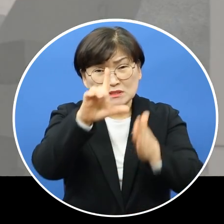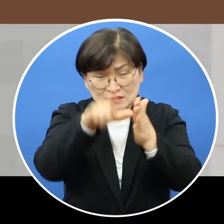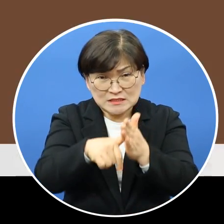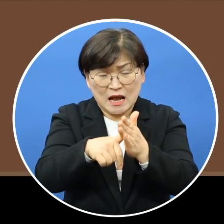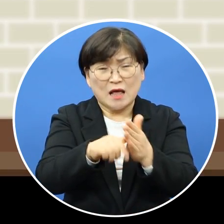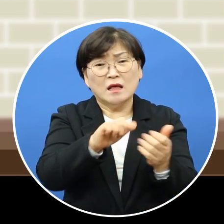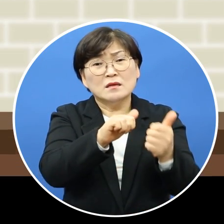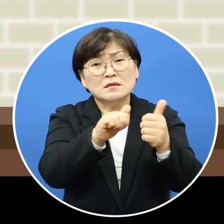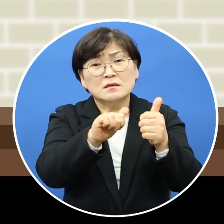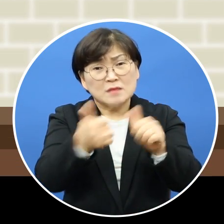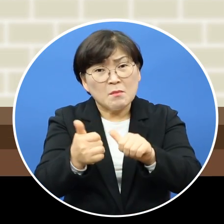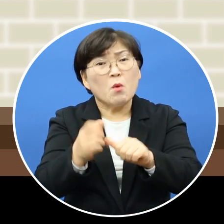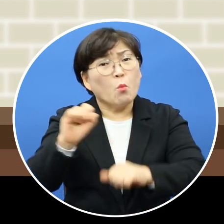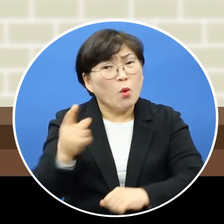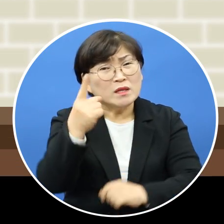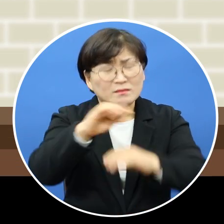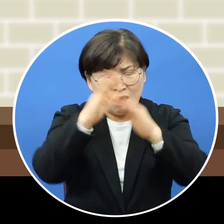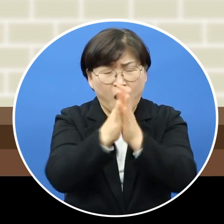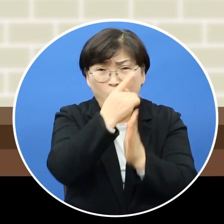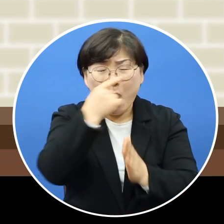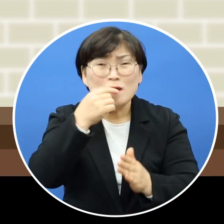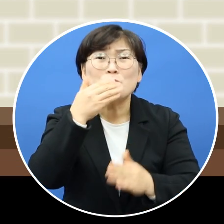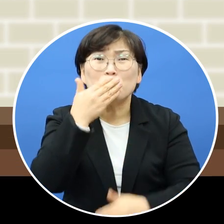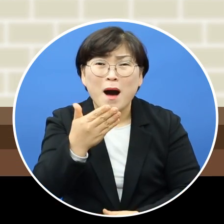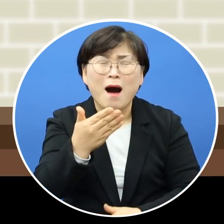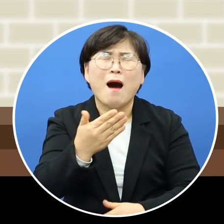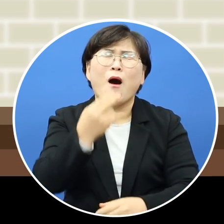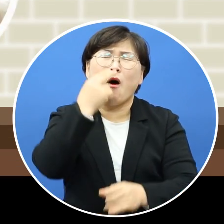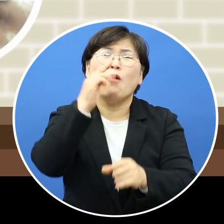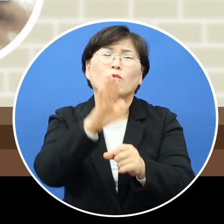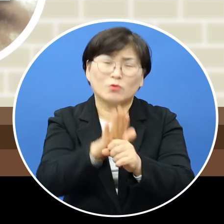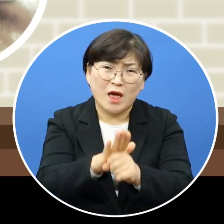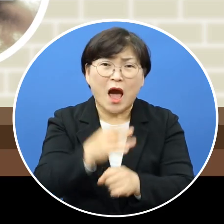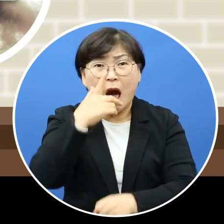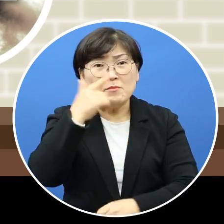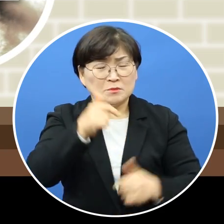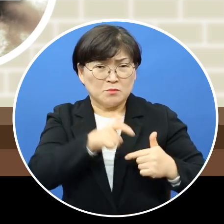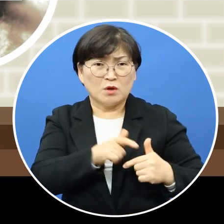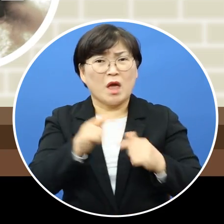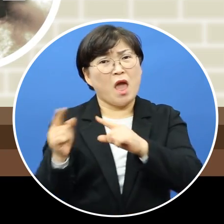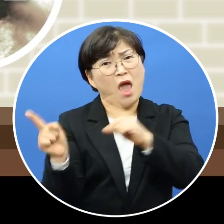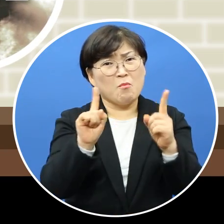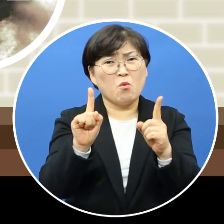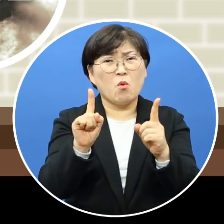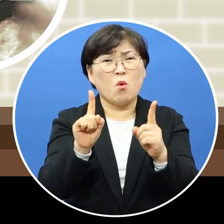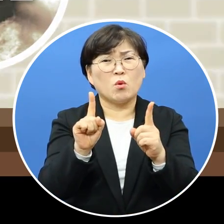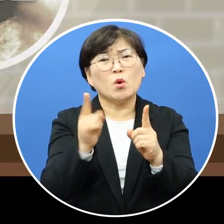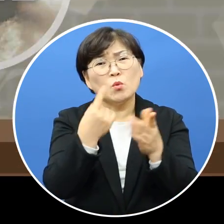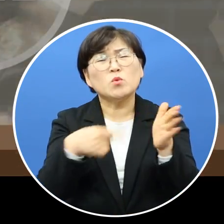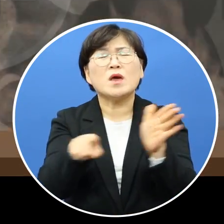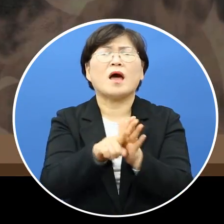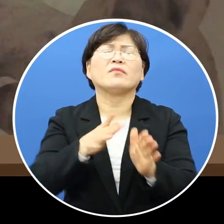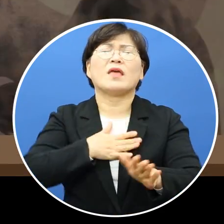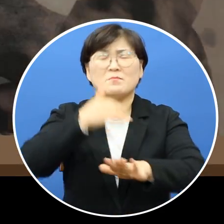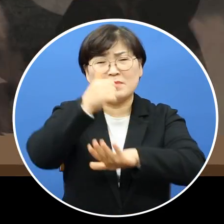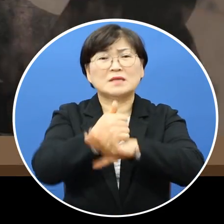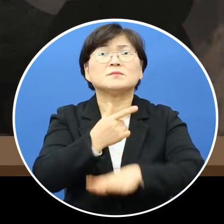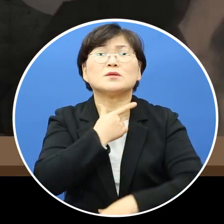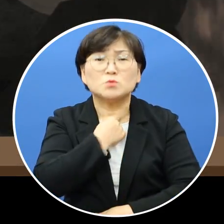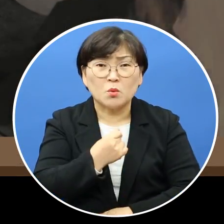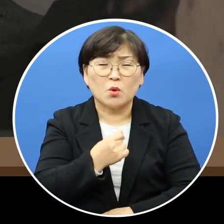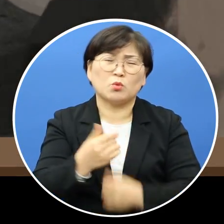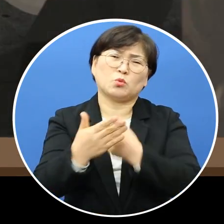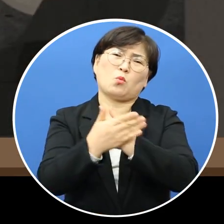아버지가 순직하신 장소와 시간, 사망 원인까지 다 확인되는데 너무 억울합니다 아버지의 명예를